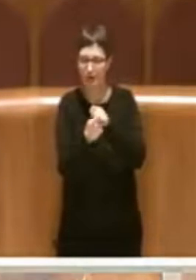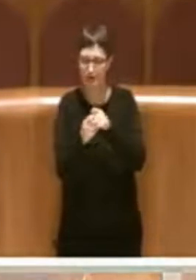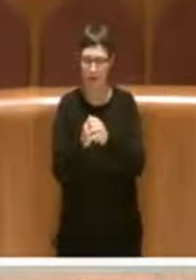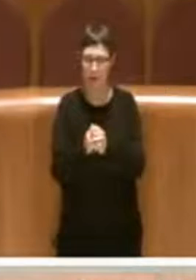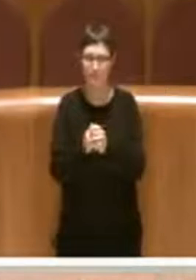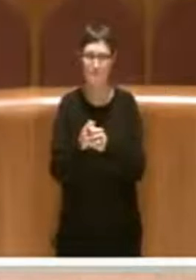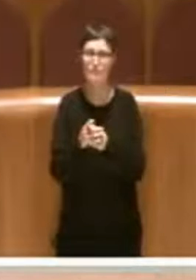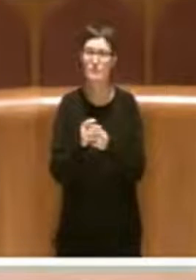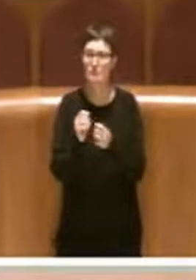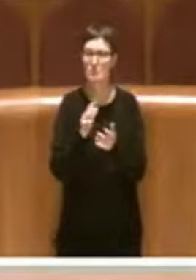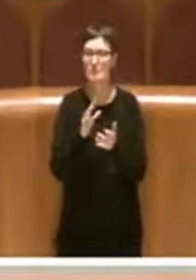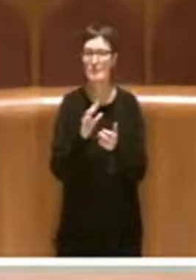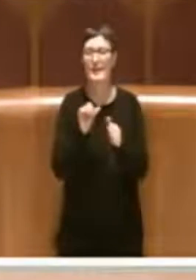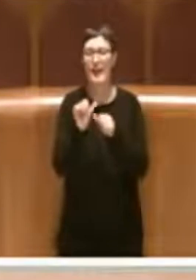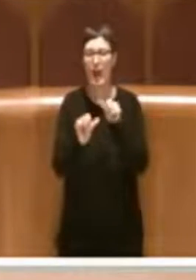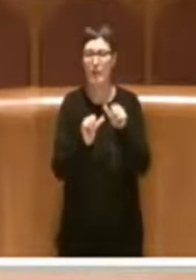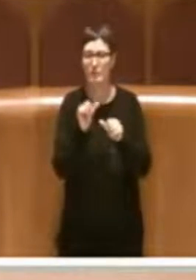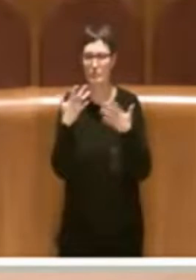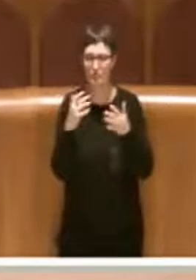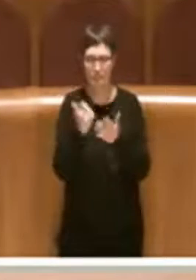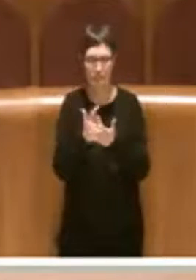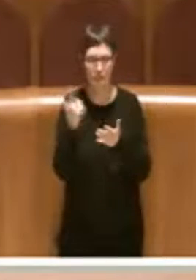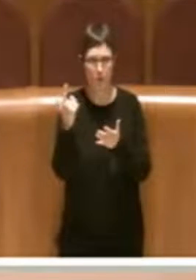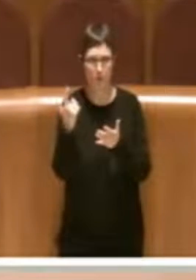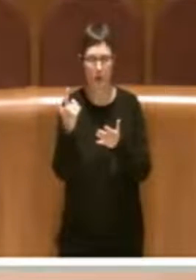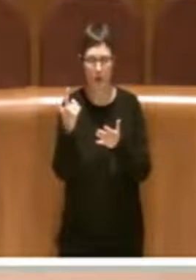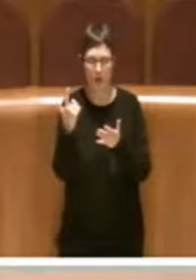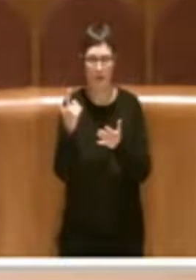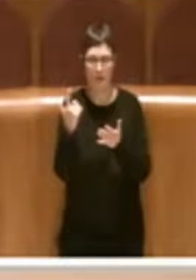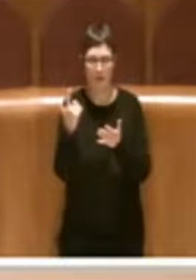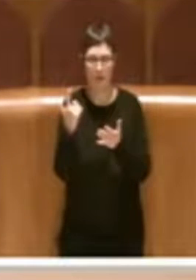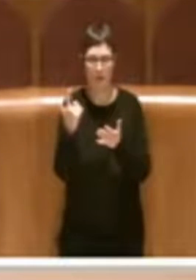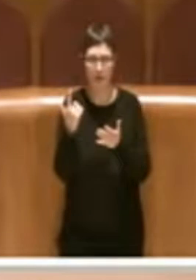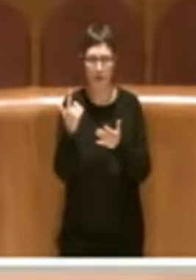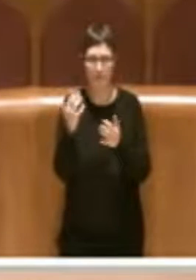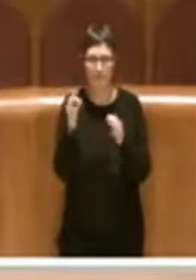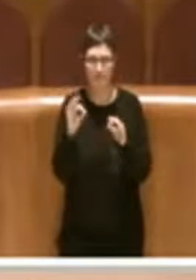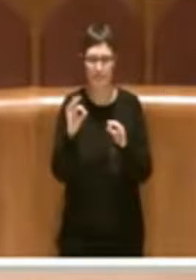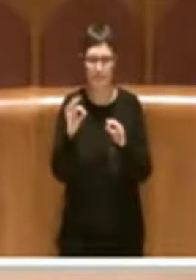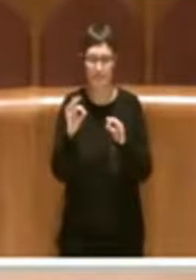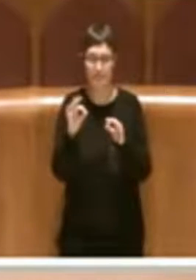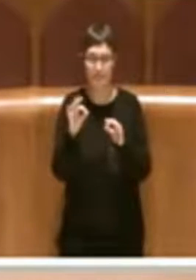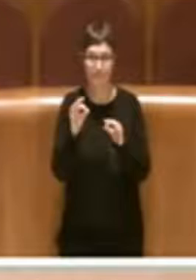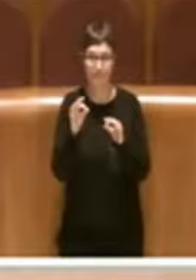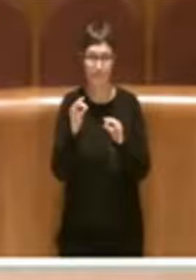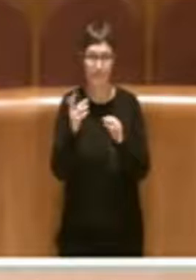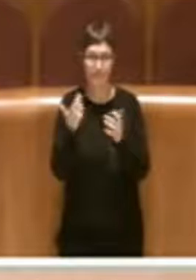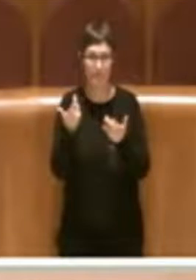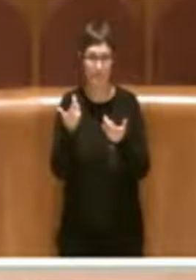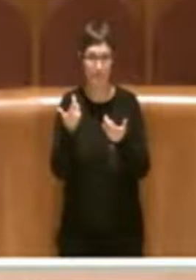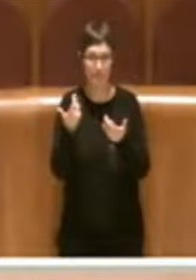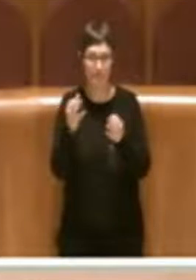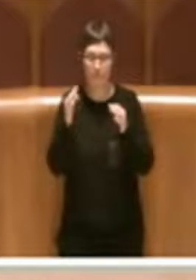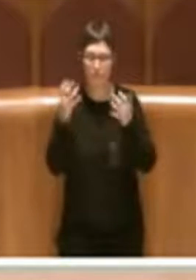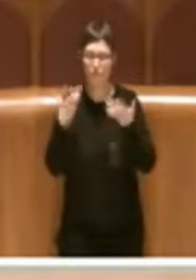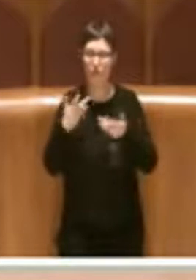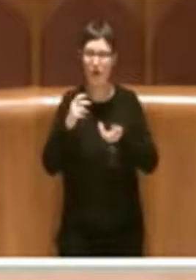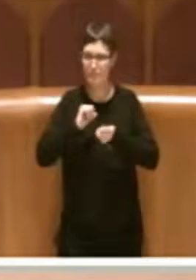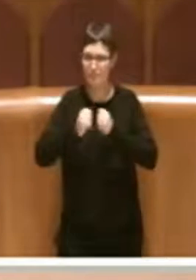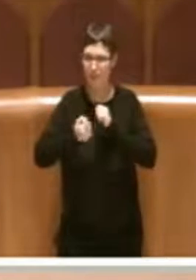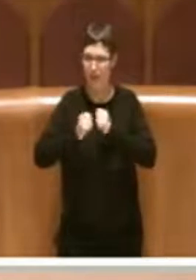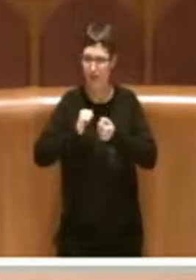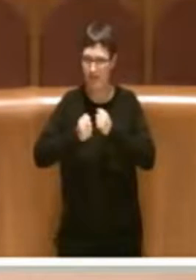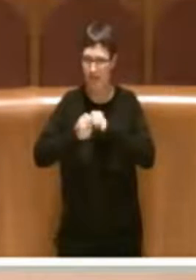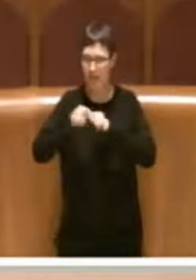molto importante, è una battaglia che mi hanno raccontato le associazioni